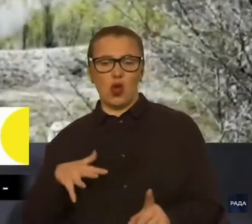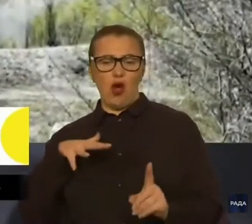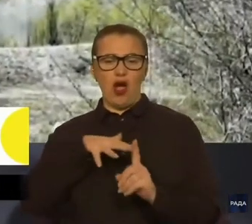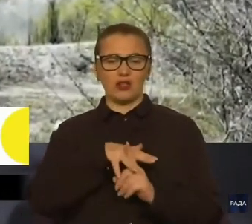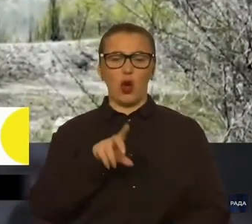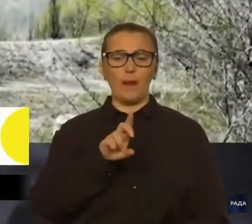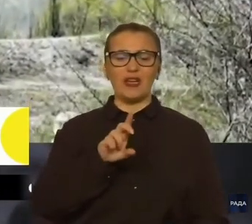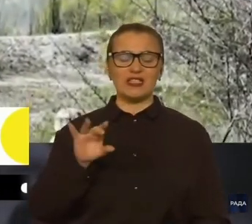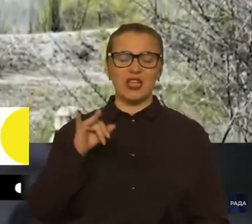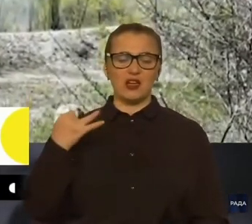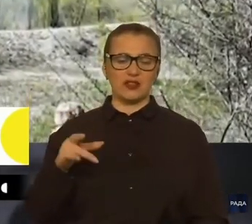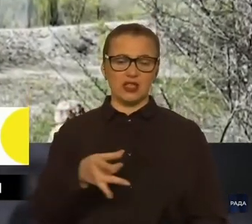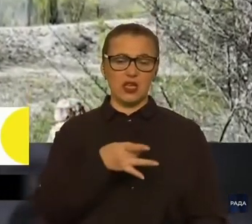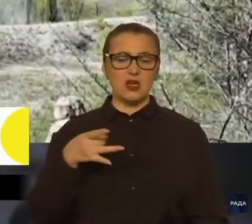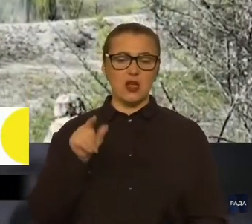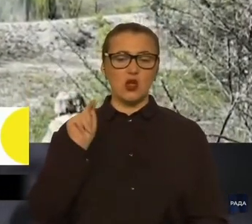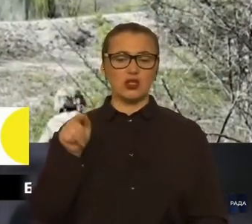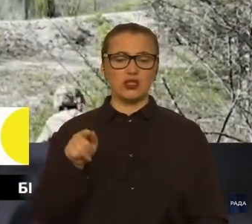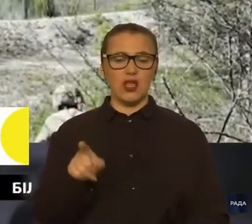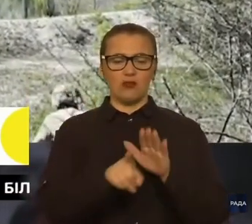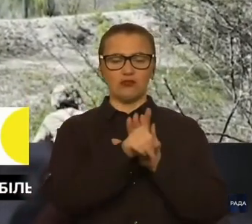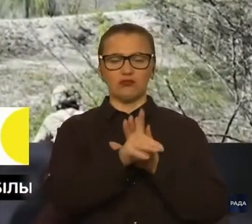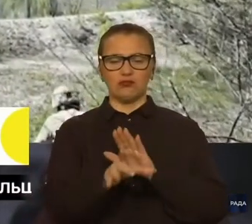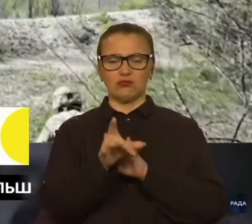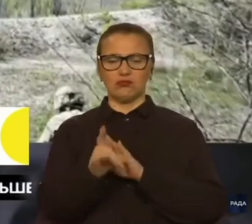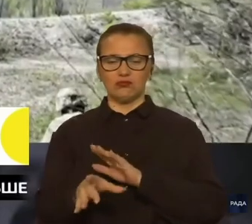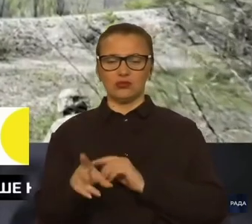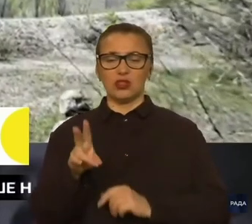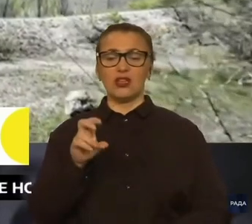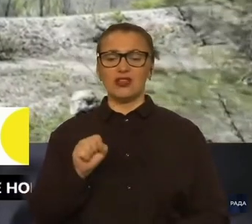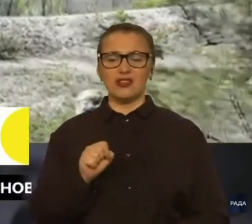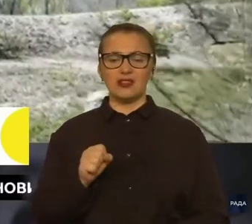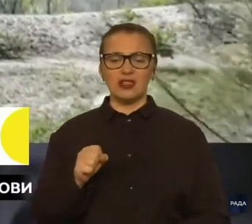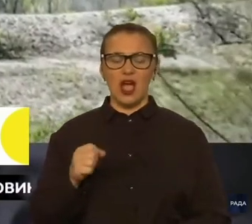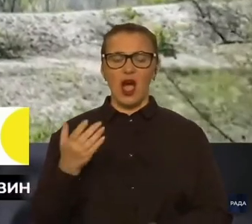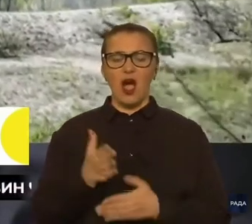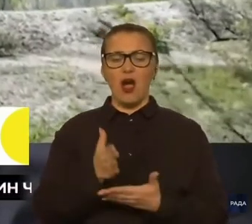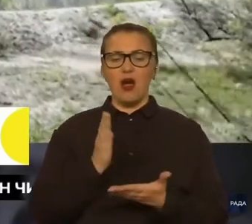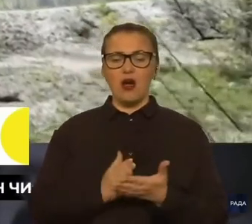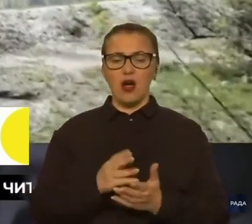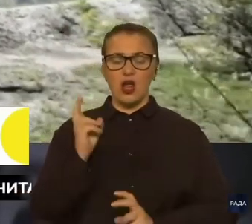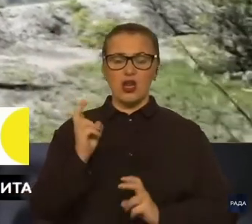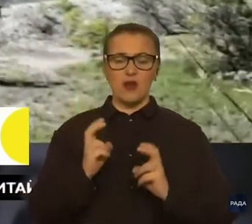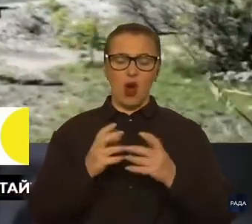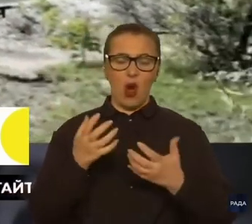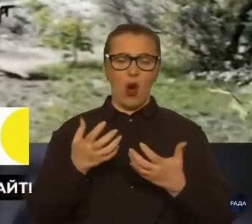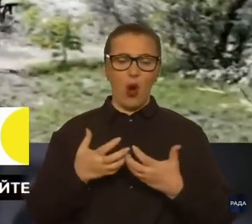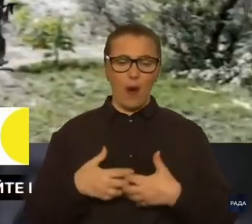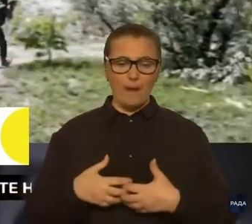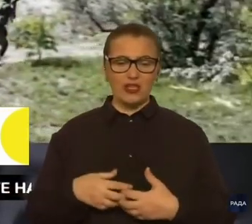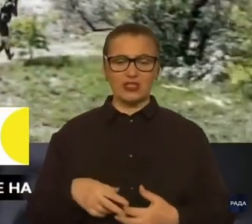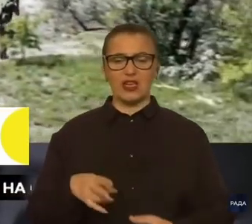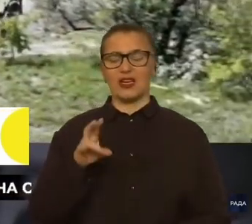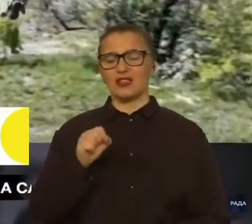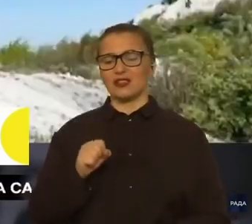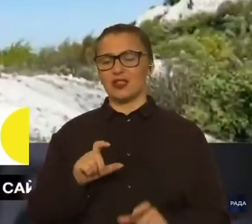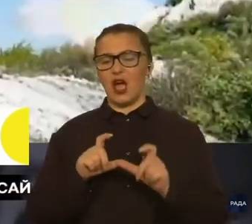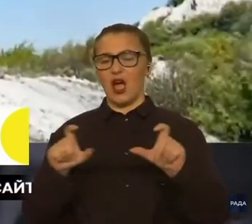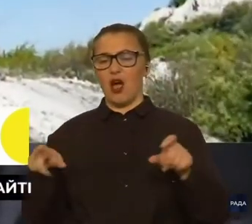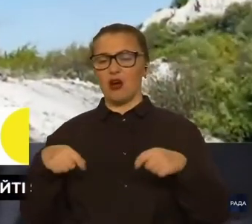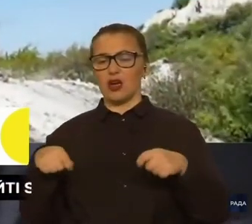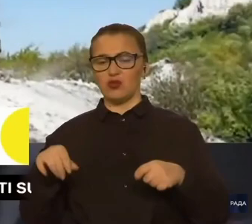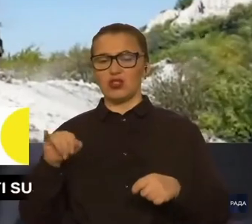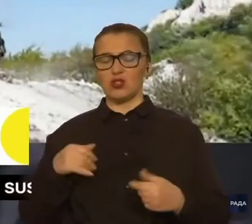Береславський район. Там скинути каби на хлібокомбінат, скинути каби на крамницю і